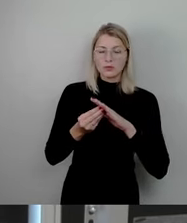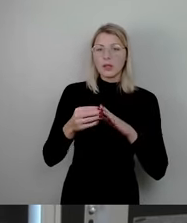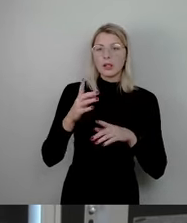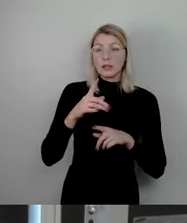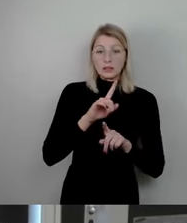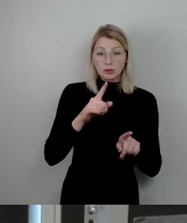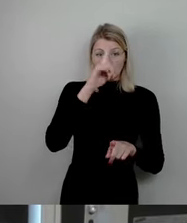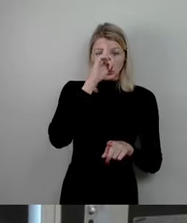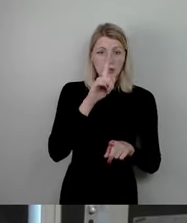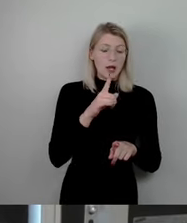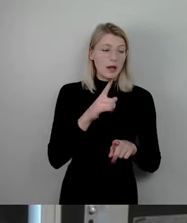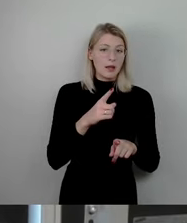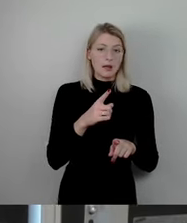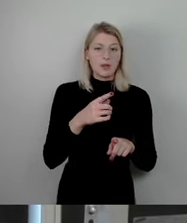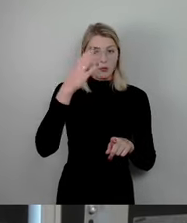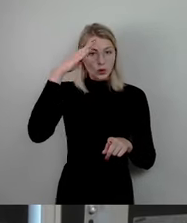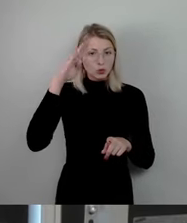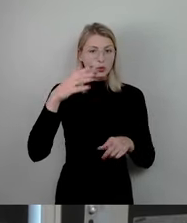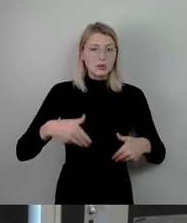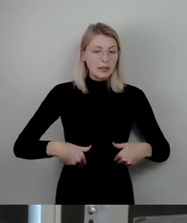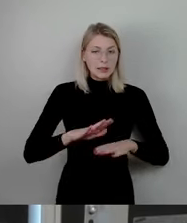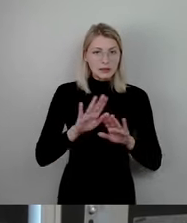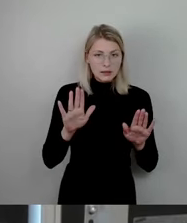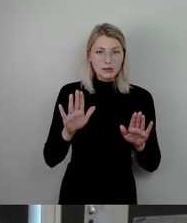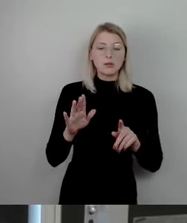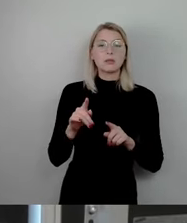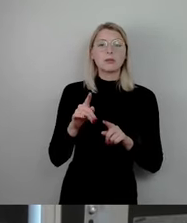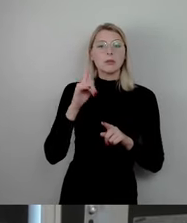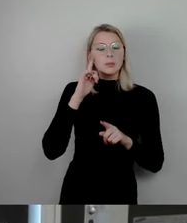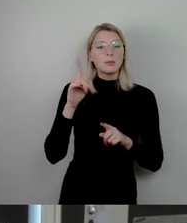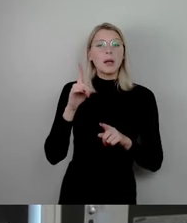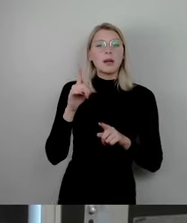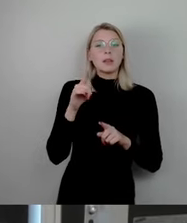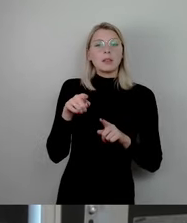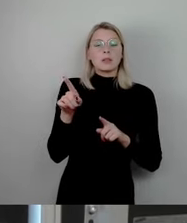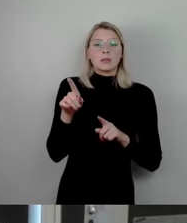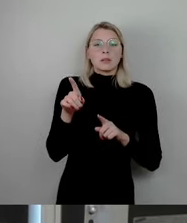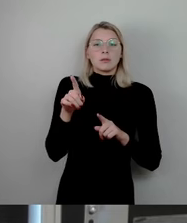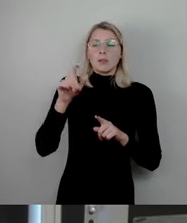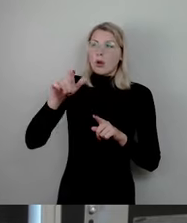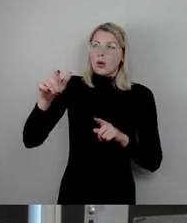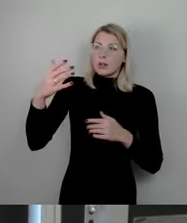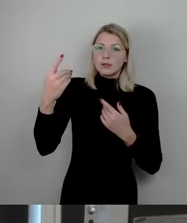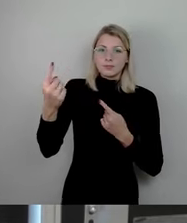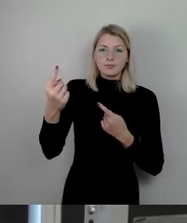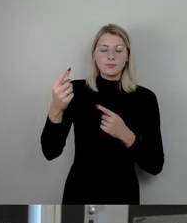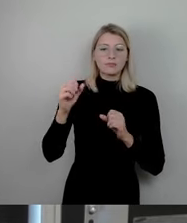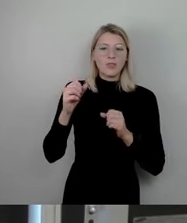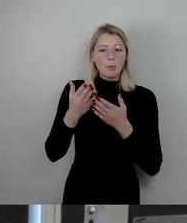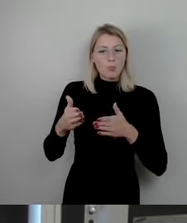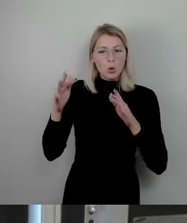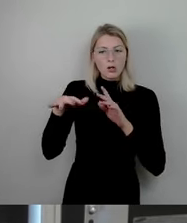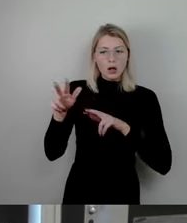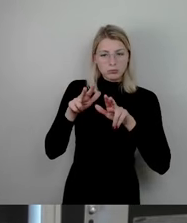weder gemeinlicher Vollzugsdienst, sondern das sind Leute, die in einem Pool organisiert,